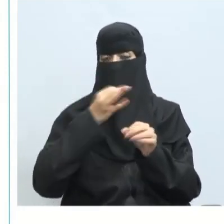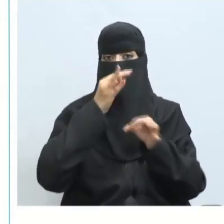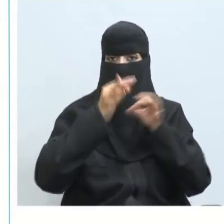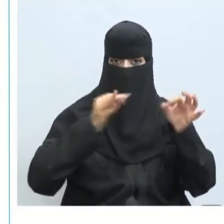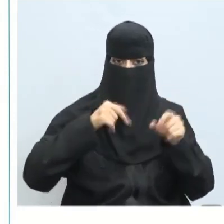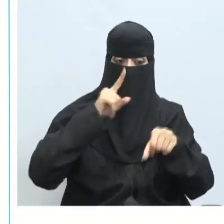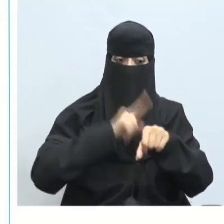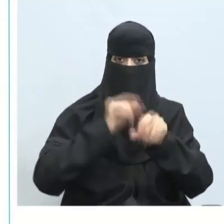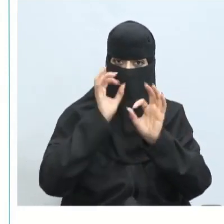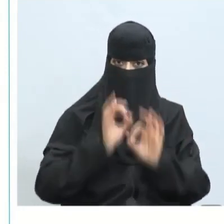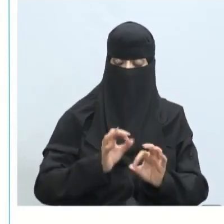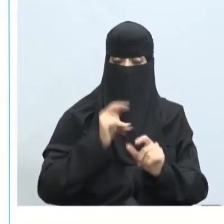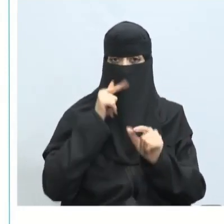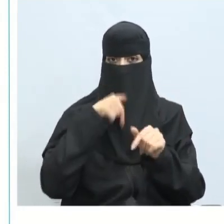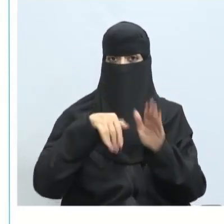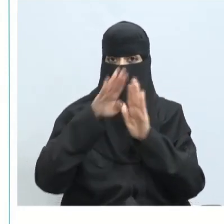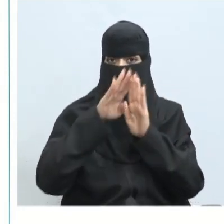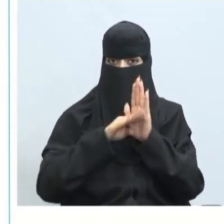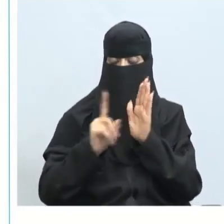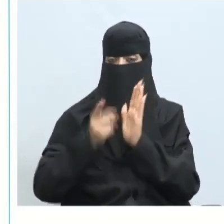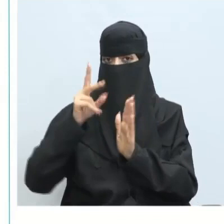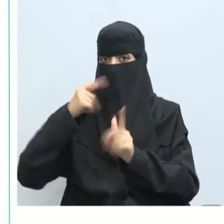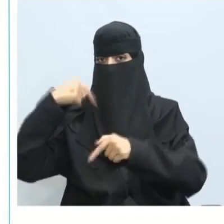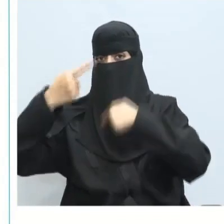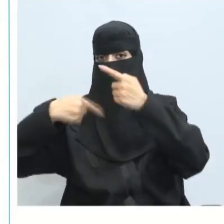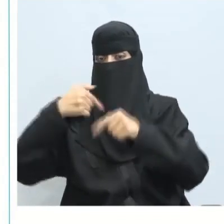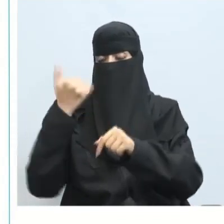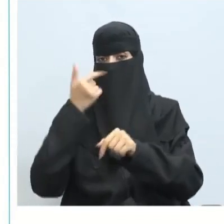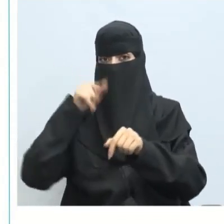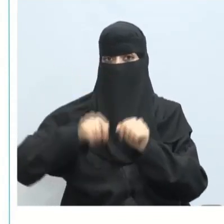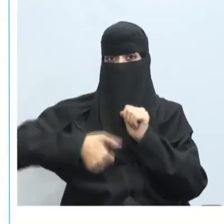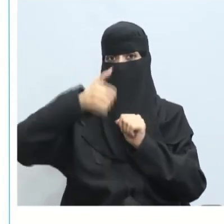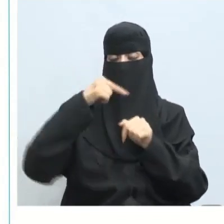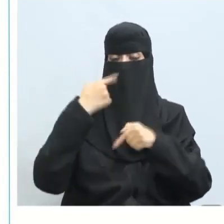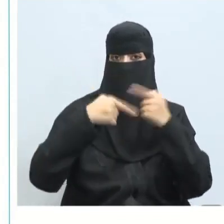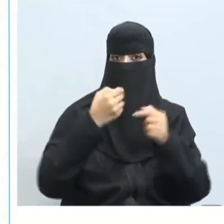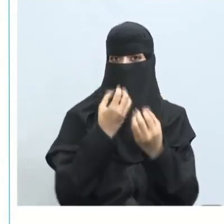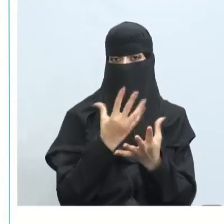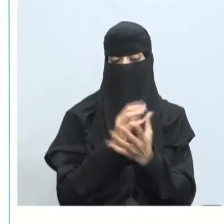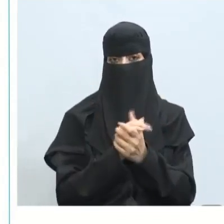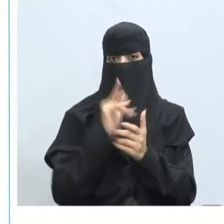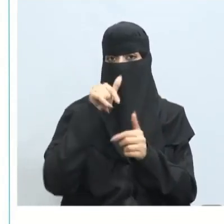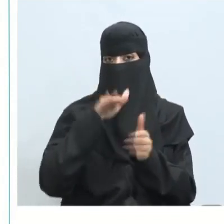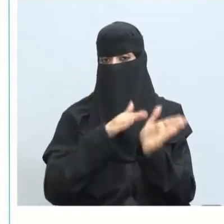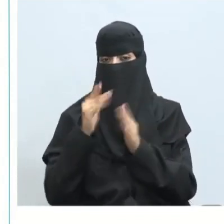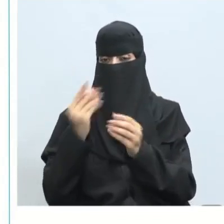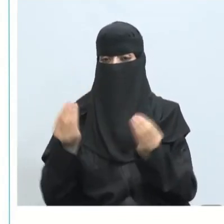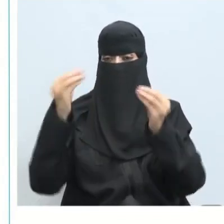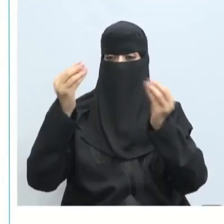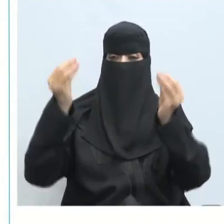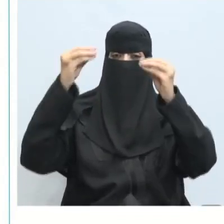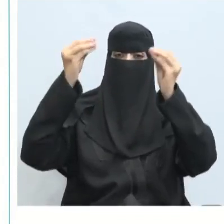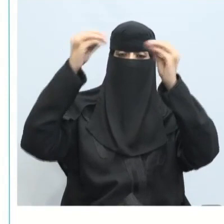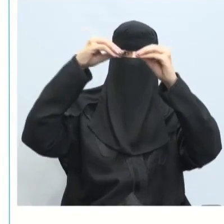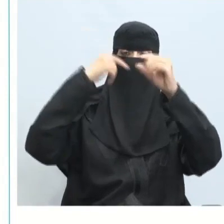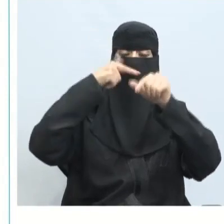في إدارة الوقت حينما أرتب هذه الأولويات كلما أصبح الأمر إيجابي كلما تركنا الأمر يتراكم يوماً